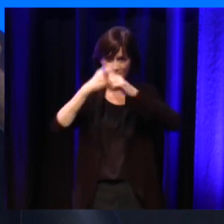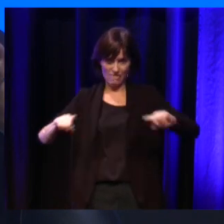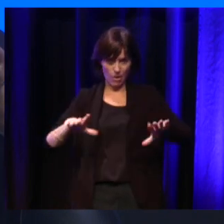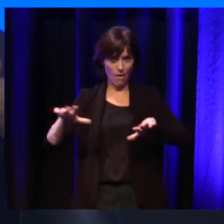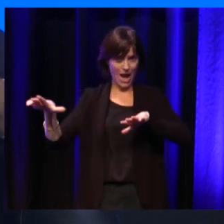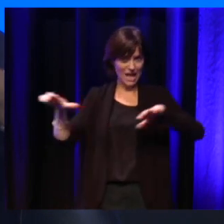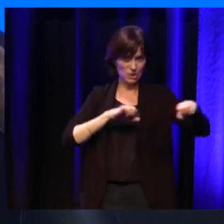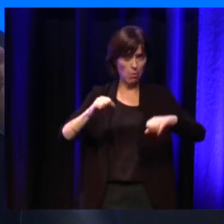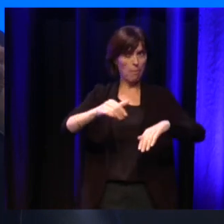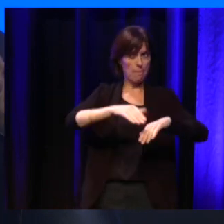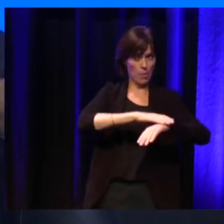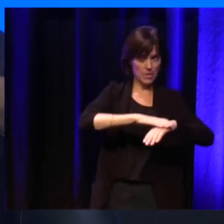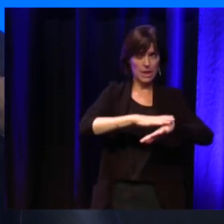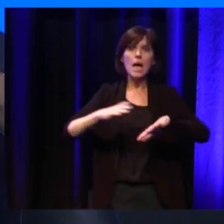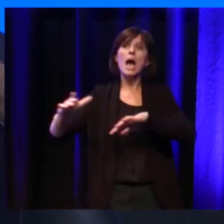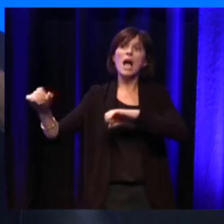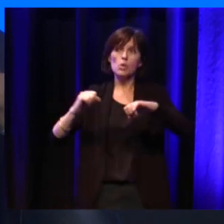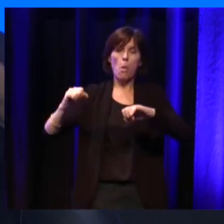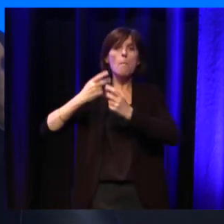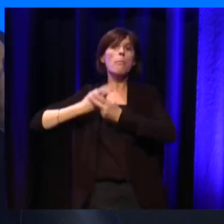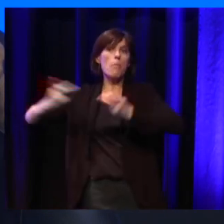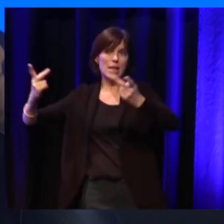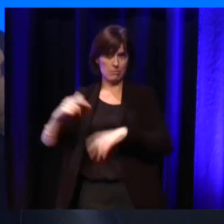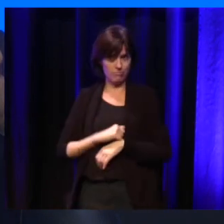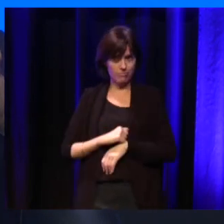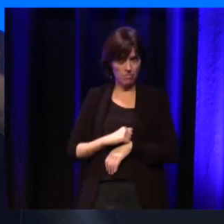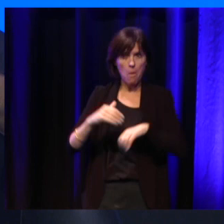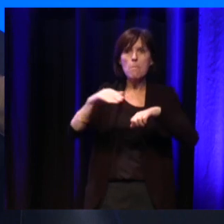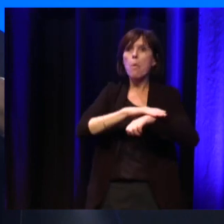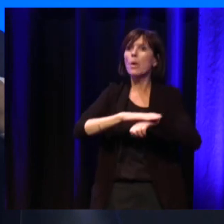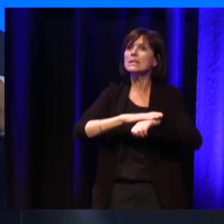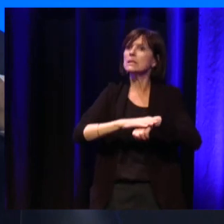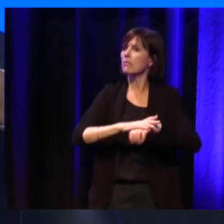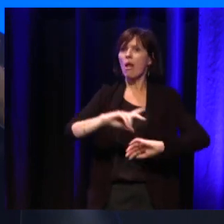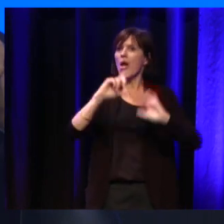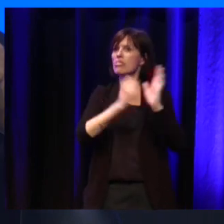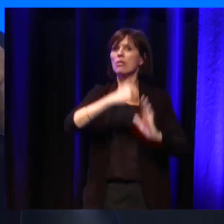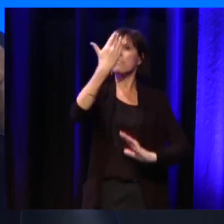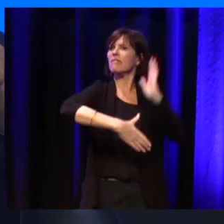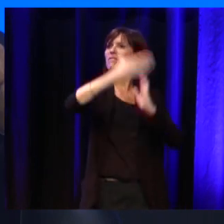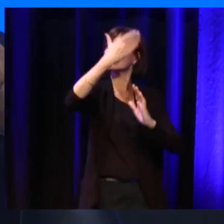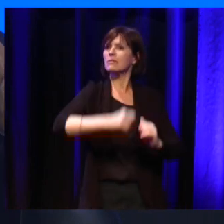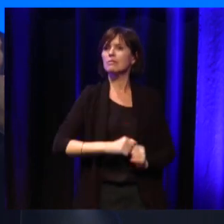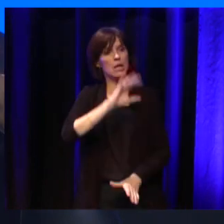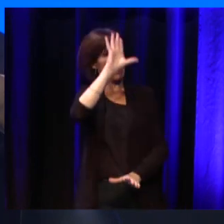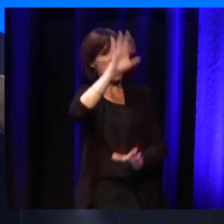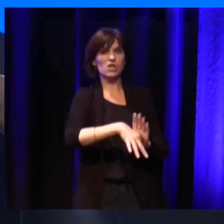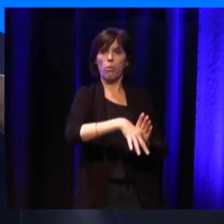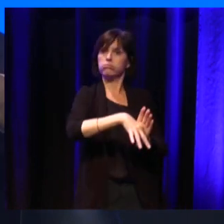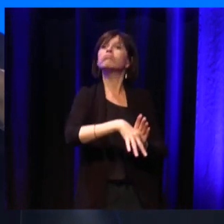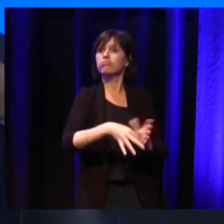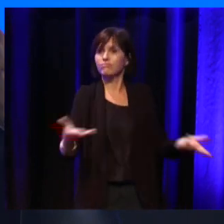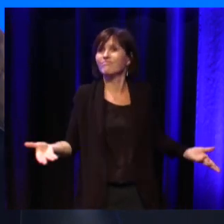L'action politique, on a des échéances souvent instantanées voire court terme. On a des phénomènes de réélection qui font qu